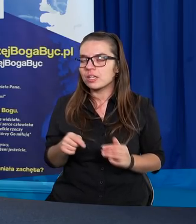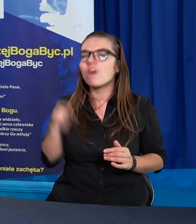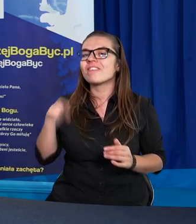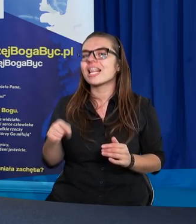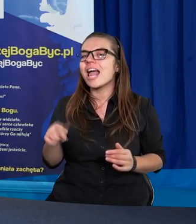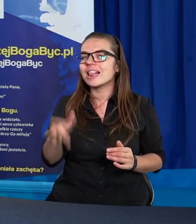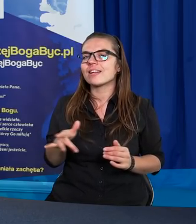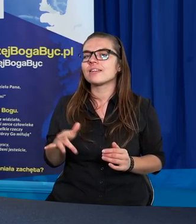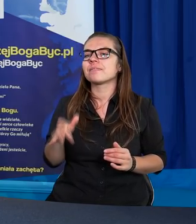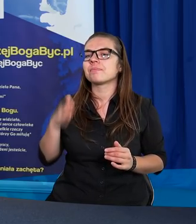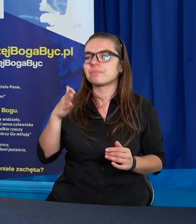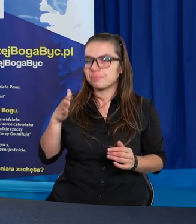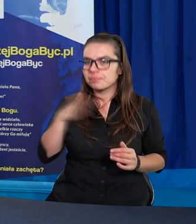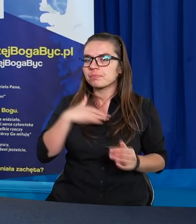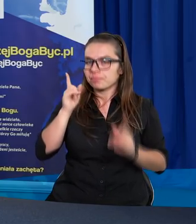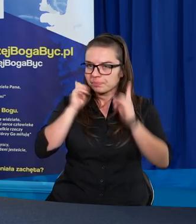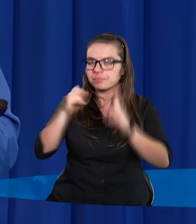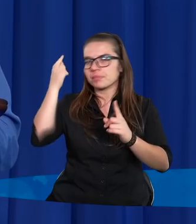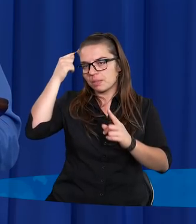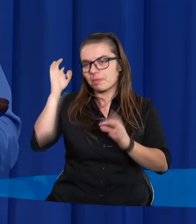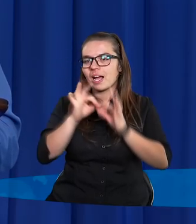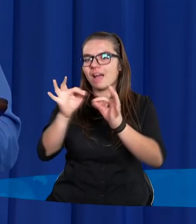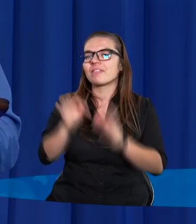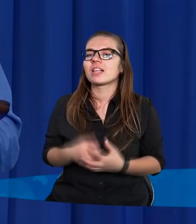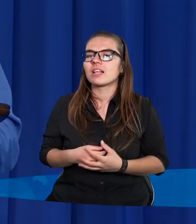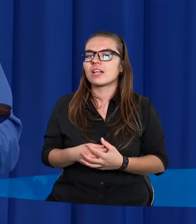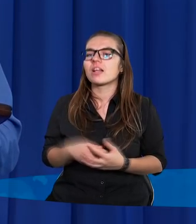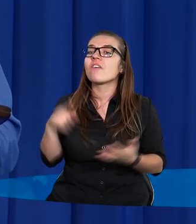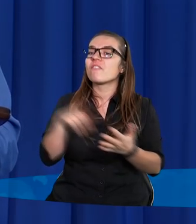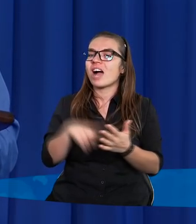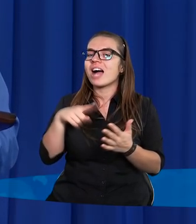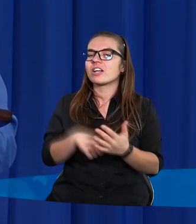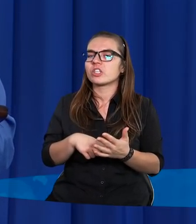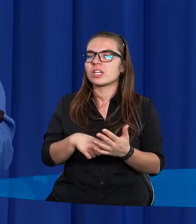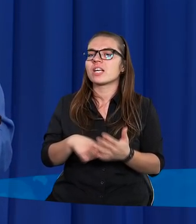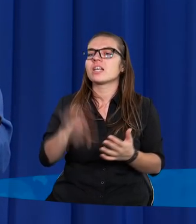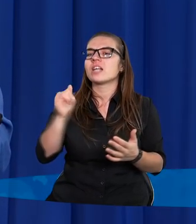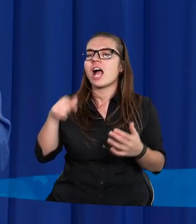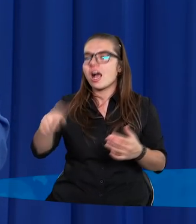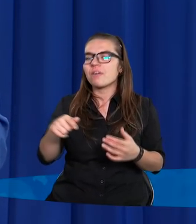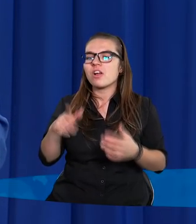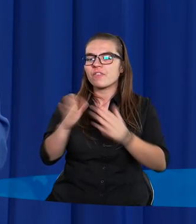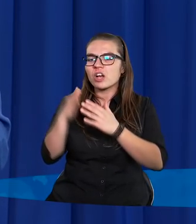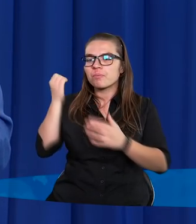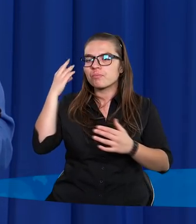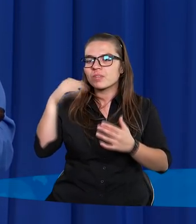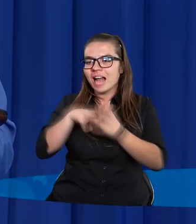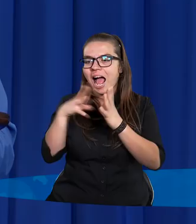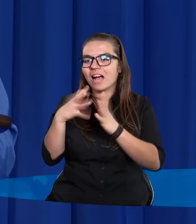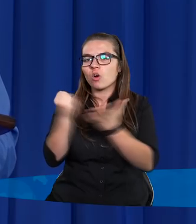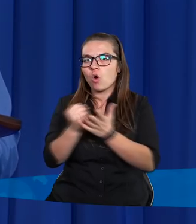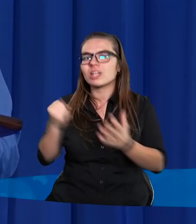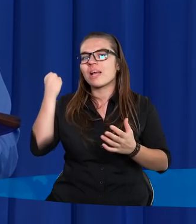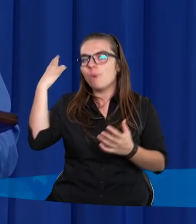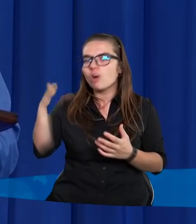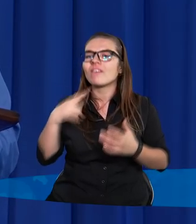to wtedy poznamy prawdę. A właśnie w zakonie Mojżeszowym, właśnie